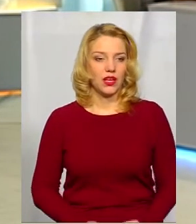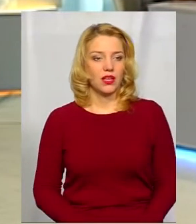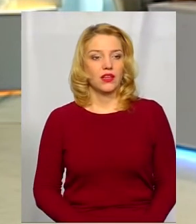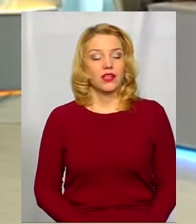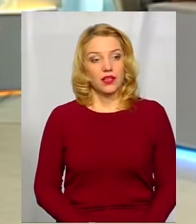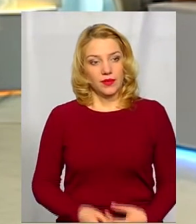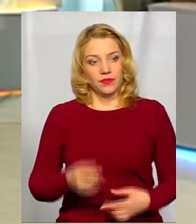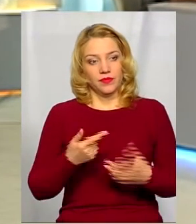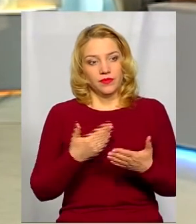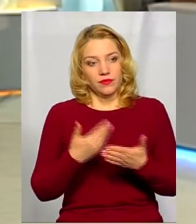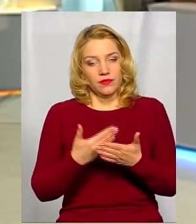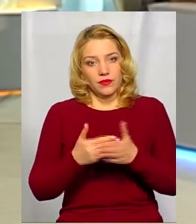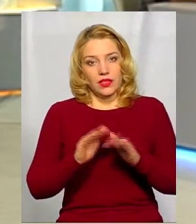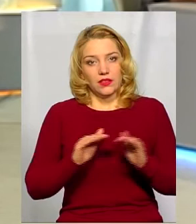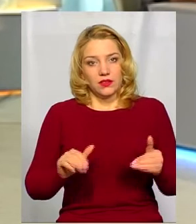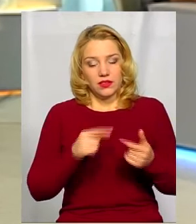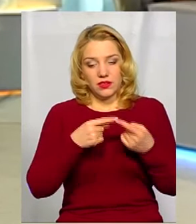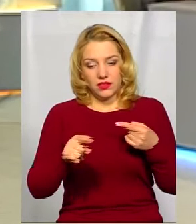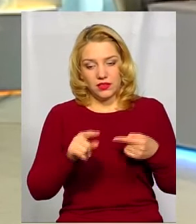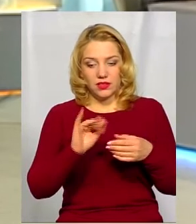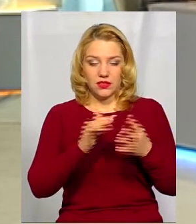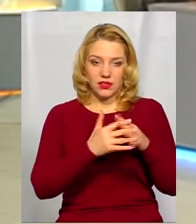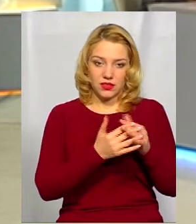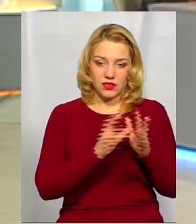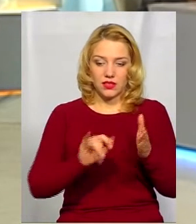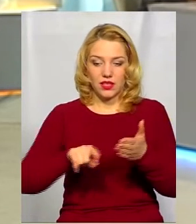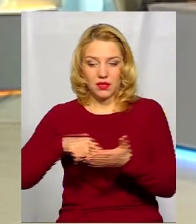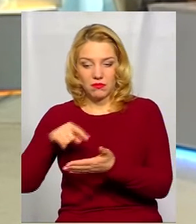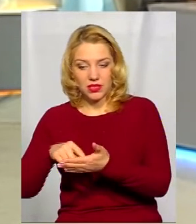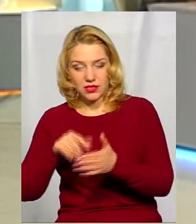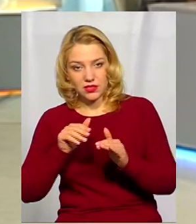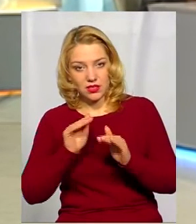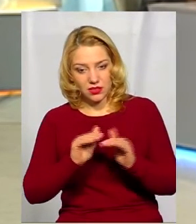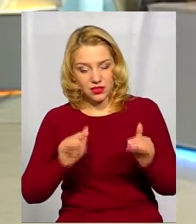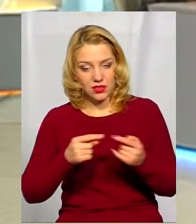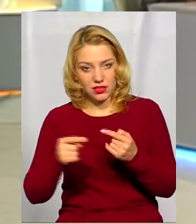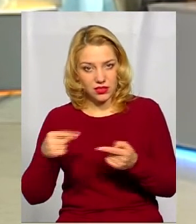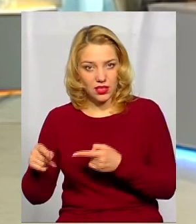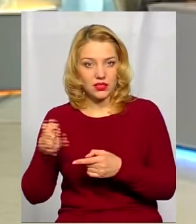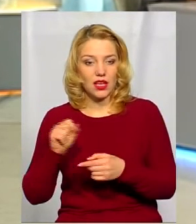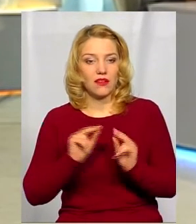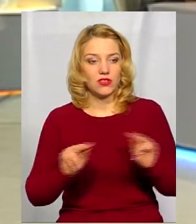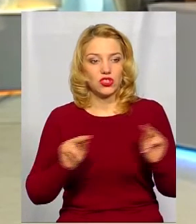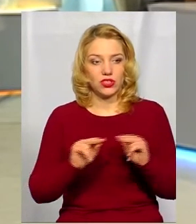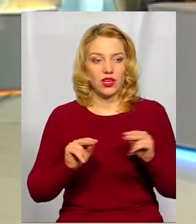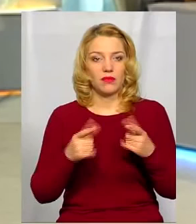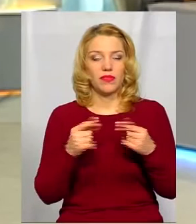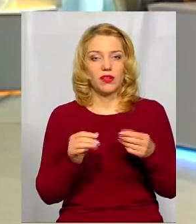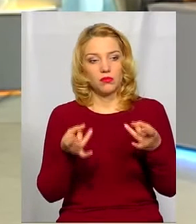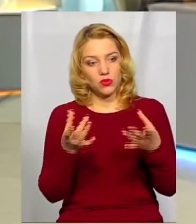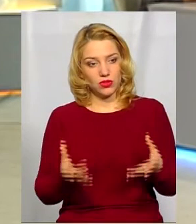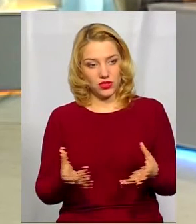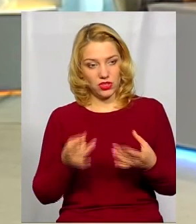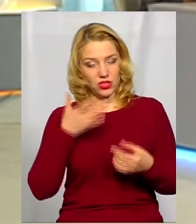Діти, напевно, різняться сільські і міські. А вчителям, де простіше